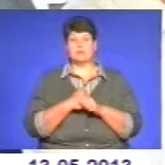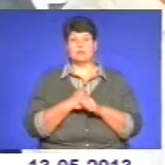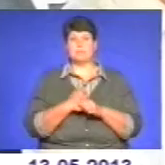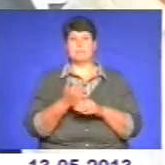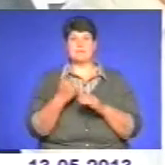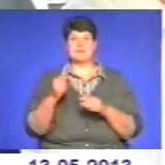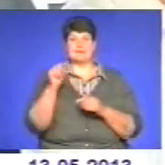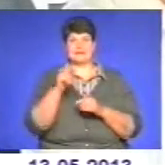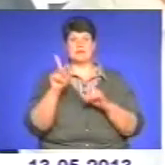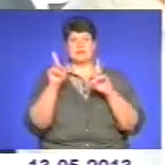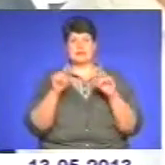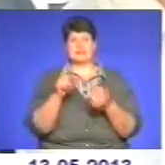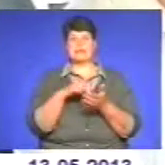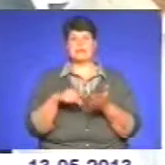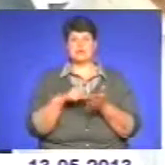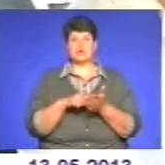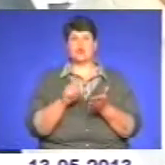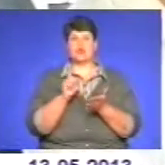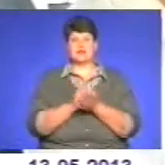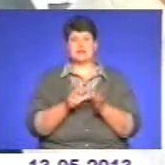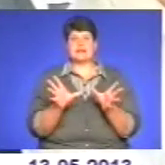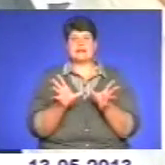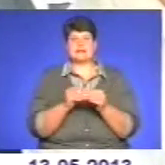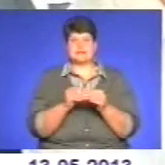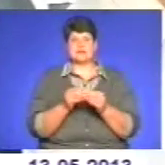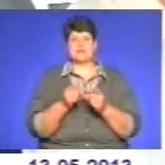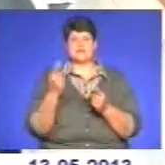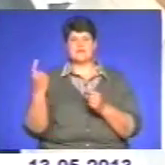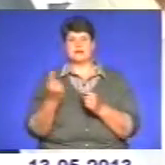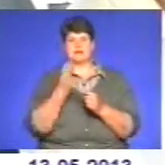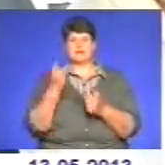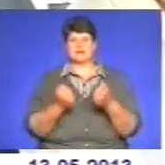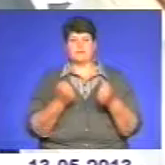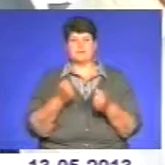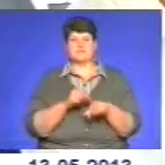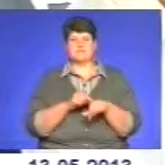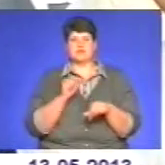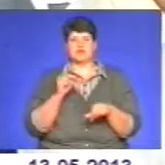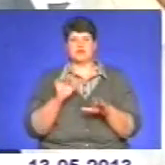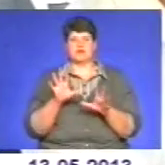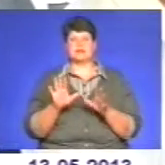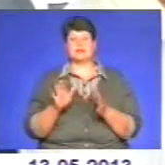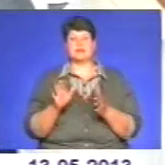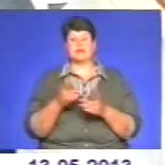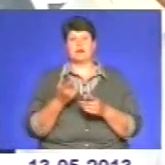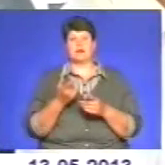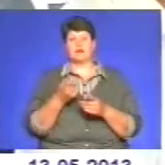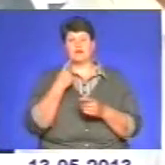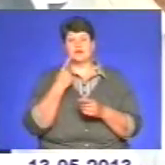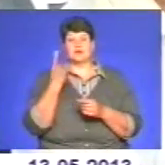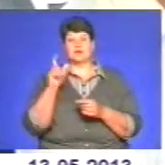виїжджати в місто, людина повинна злитися в єдине зі своїм автомобілем. Вона повинна його відчувати, як казав один чоловік, що